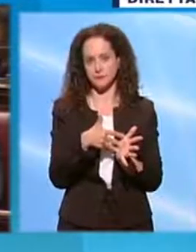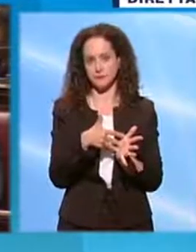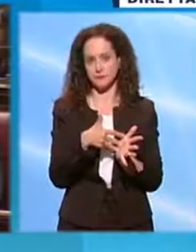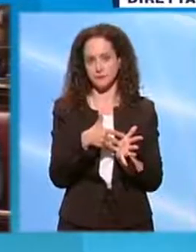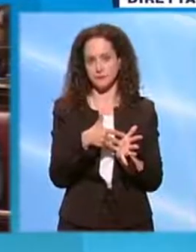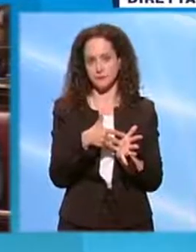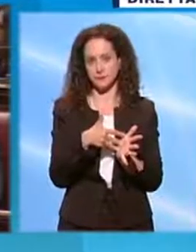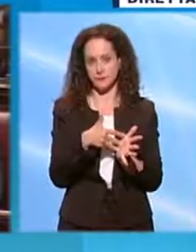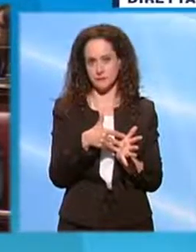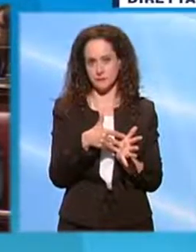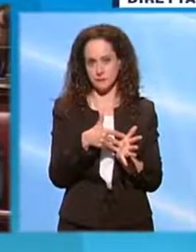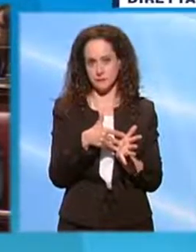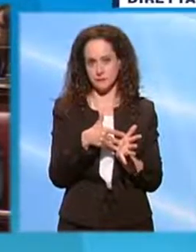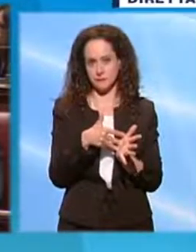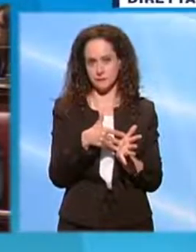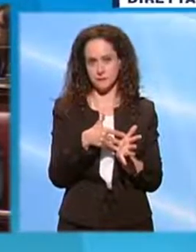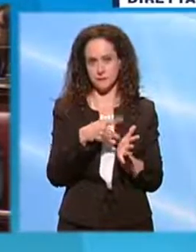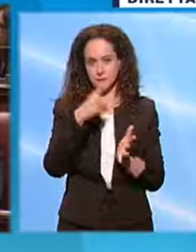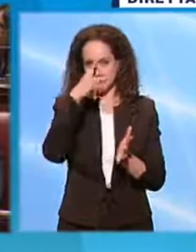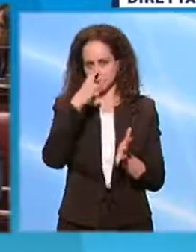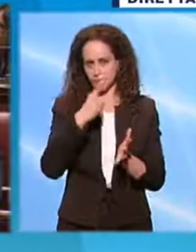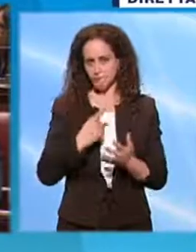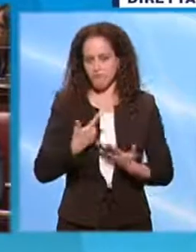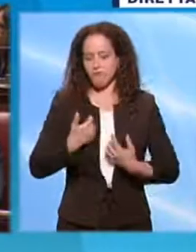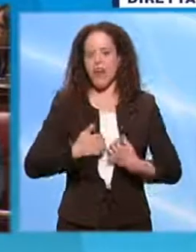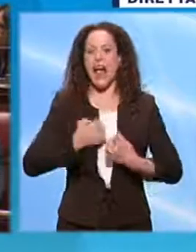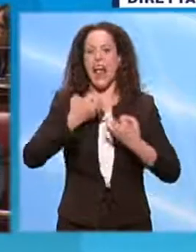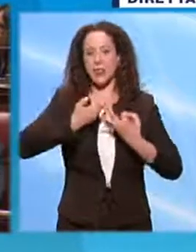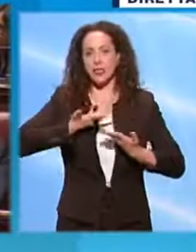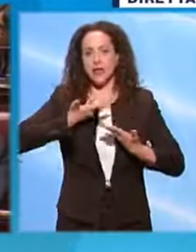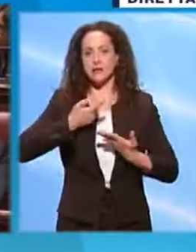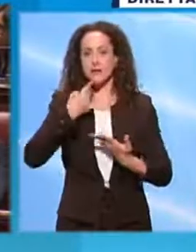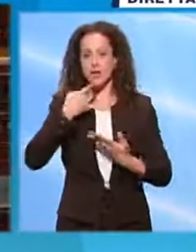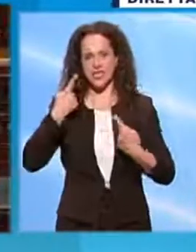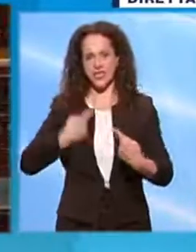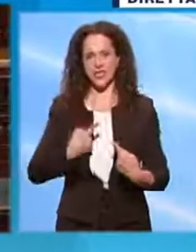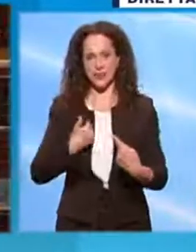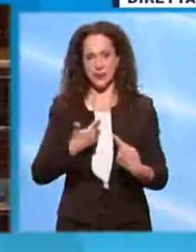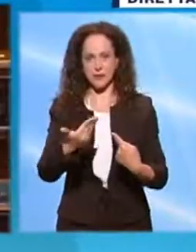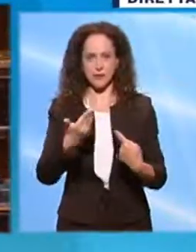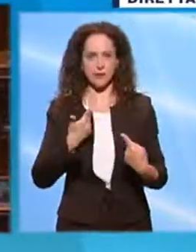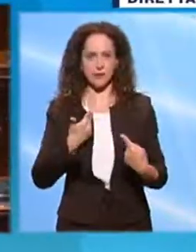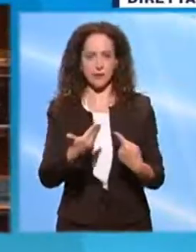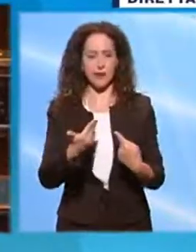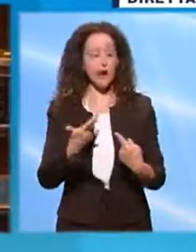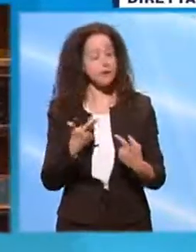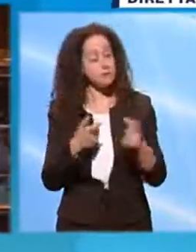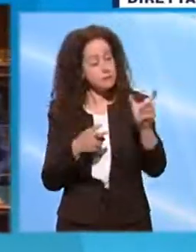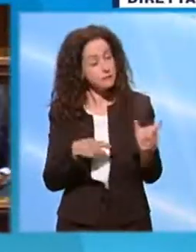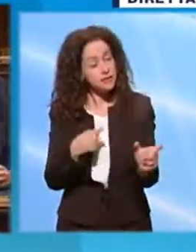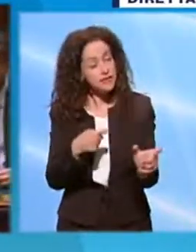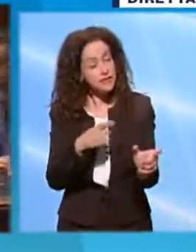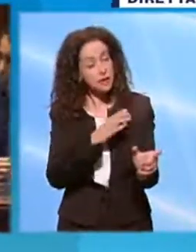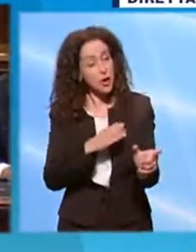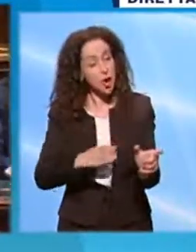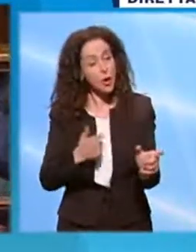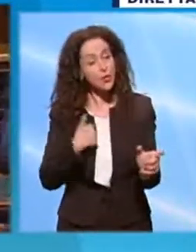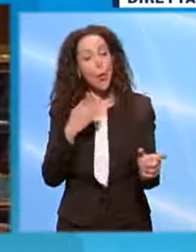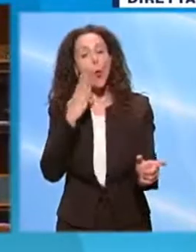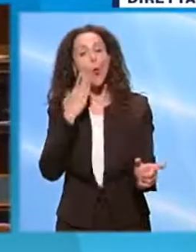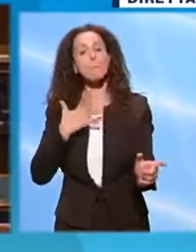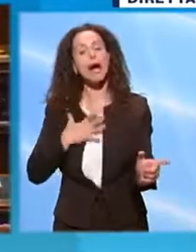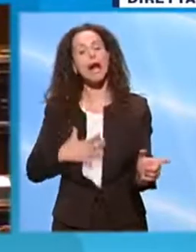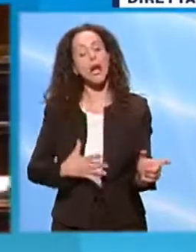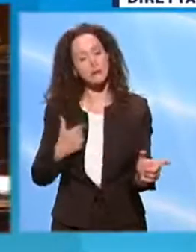rispetto alla possibilità di essere all'altezza della sfida con la quale ci confrontiamo. E guardi, Presidente Conte, comprendo umanamente il